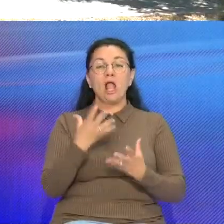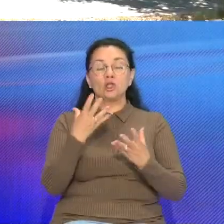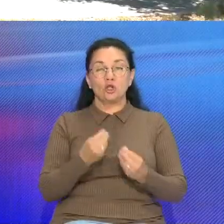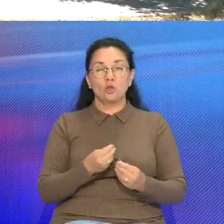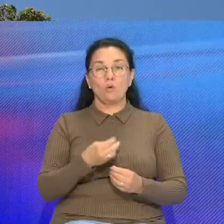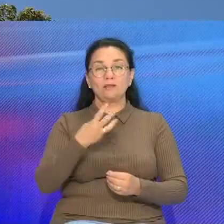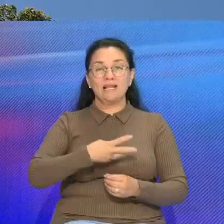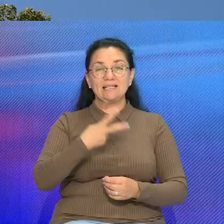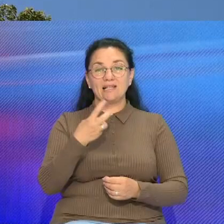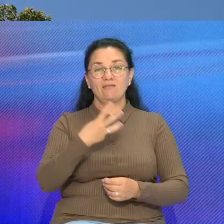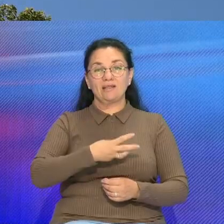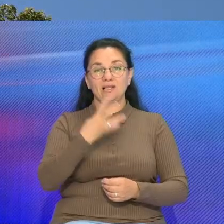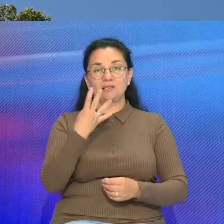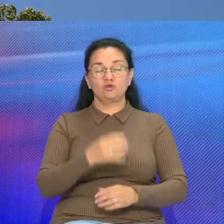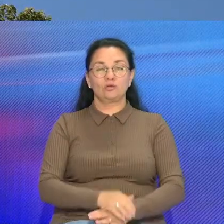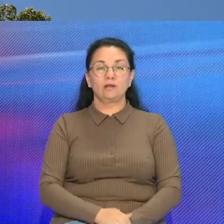-34